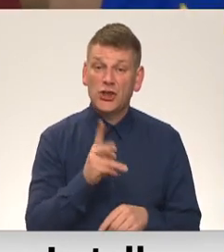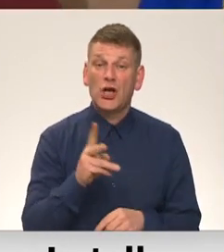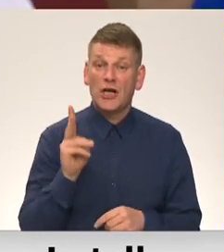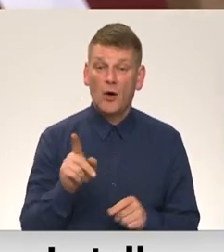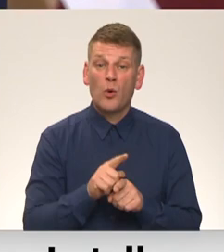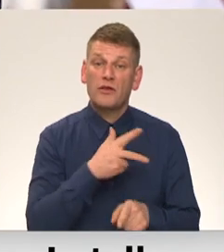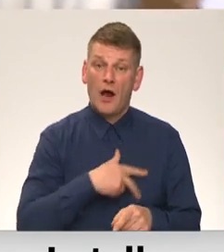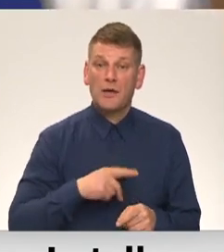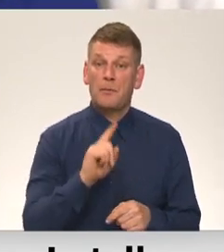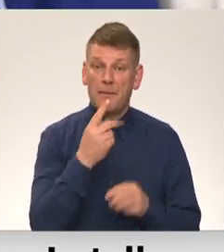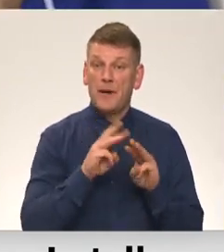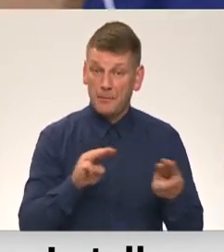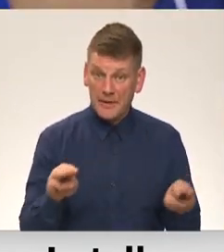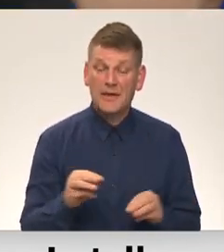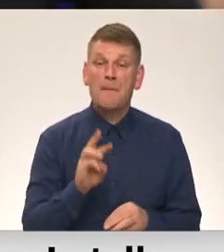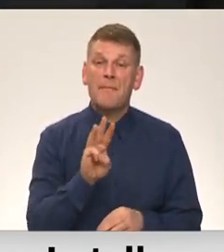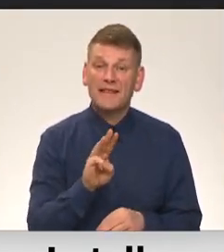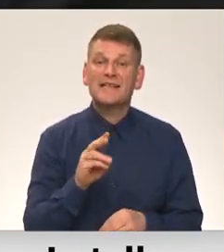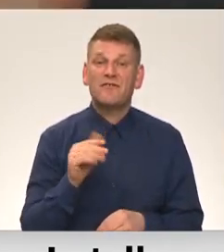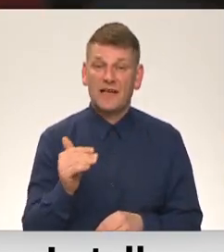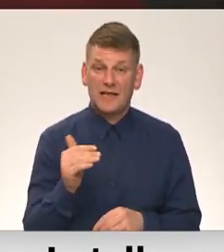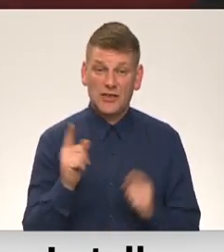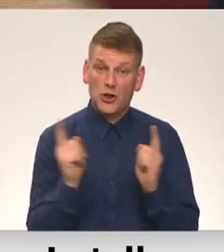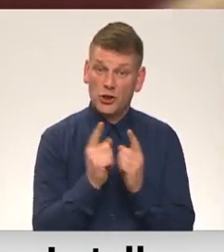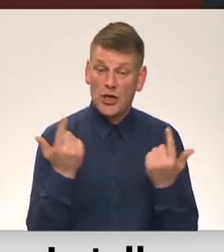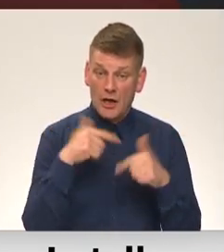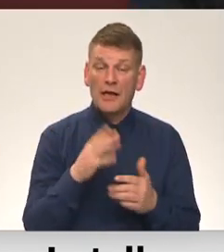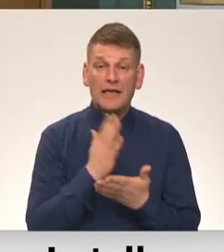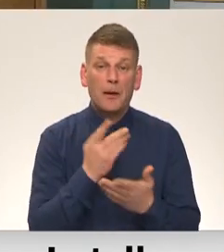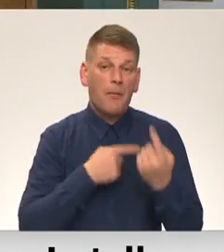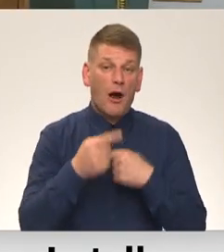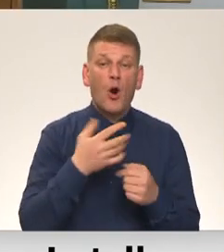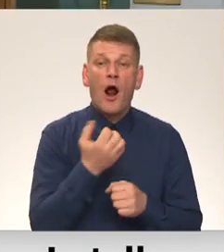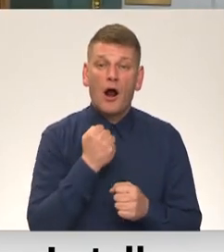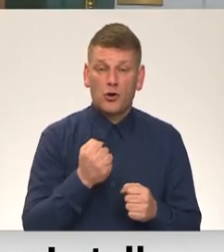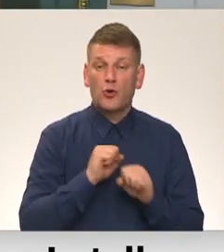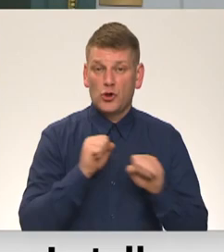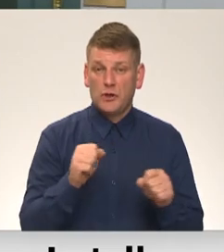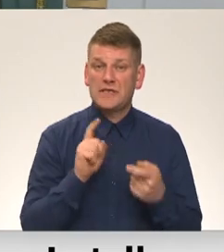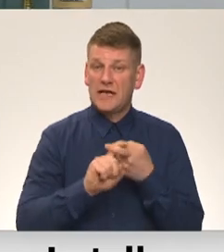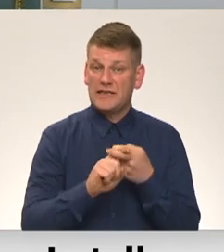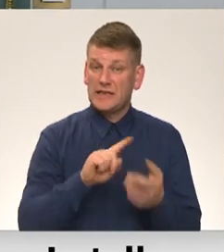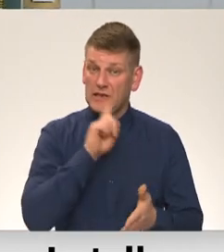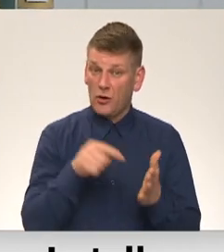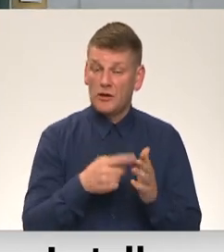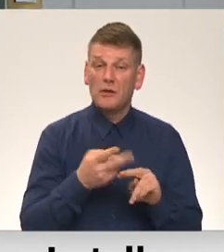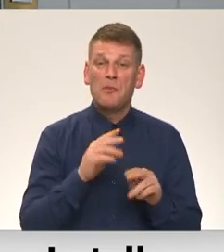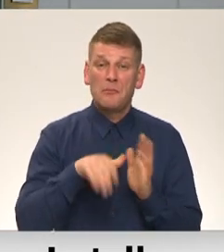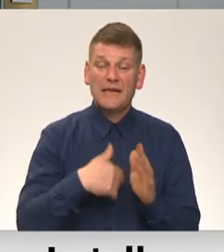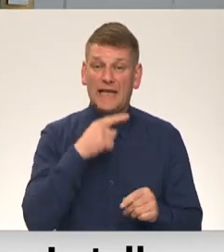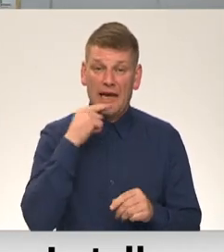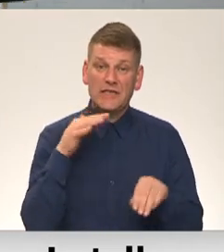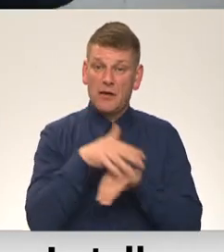un Dānijas premjerministras Metis Fredriksens tikšanās laikā tika pārunātā ar drošību saistīt jautājumu. Pēc Krievijas iebrukumu